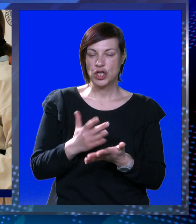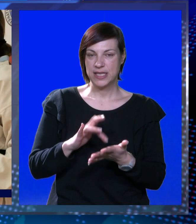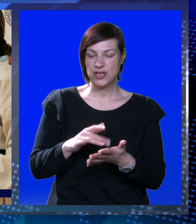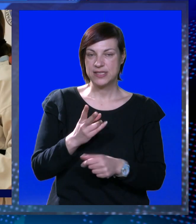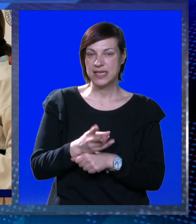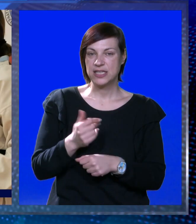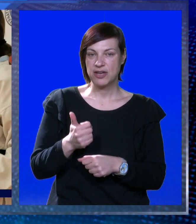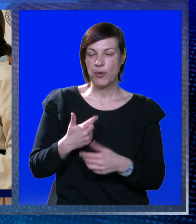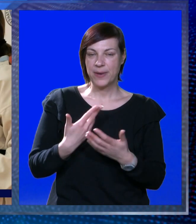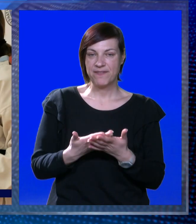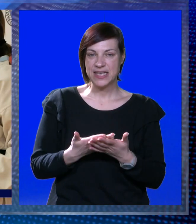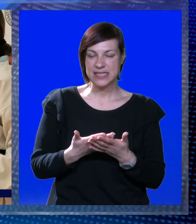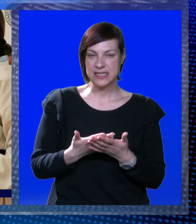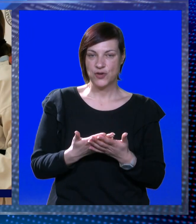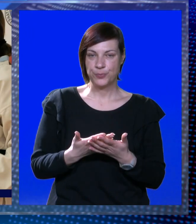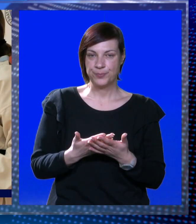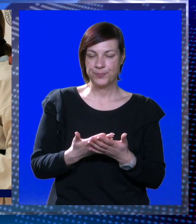principu cilj je državno prvenstvo,